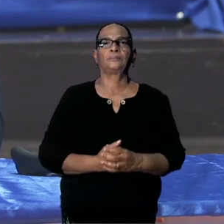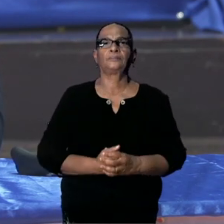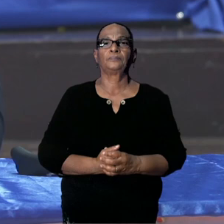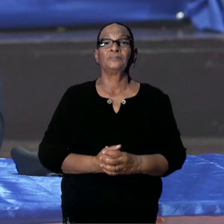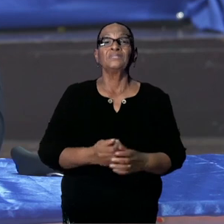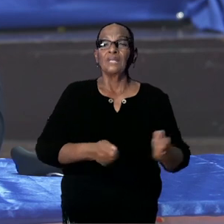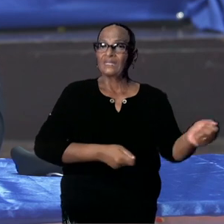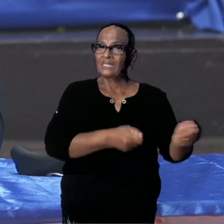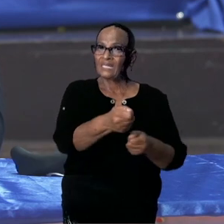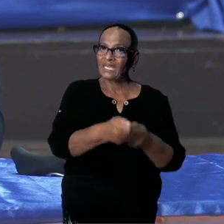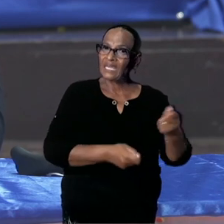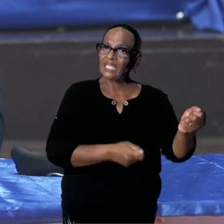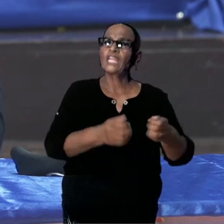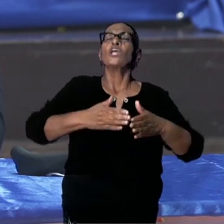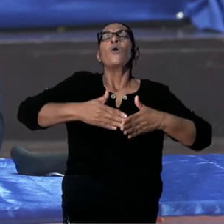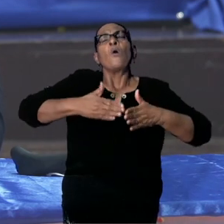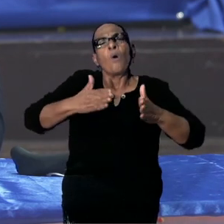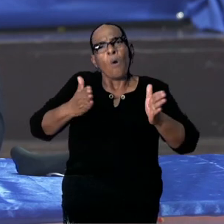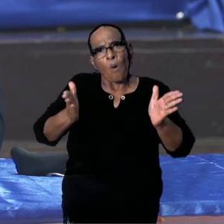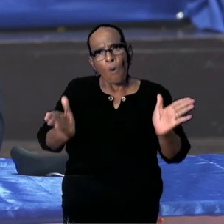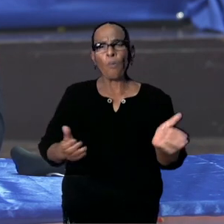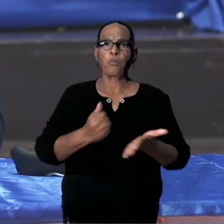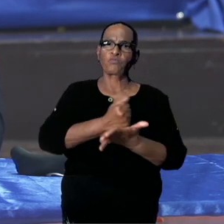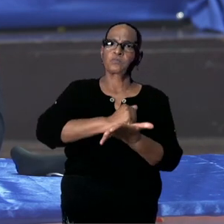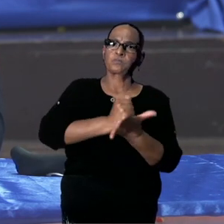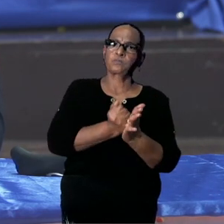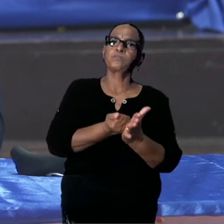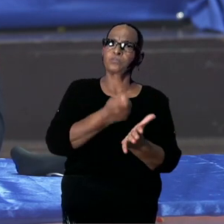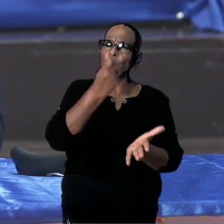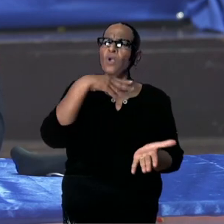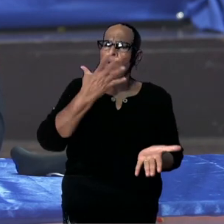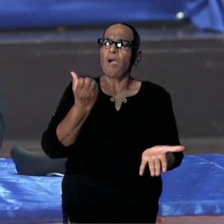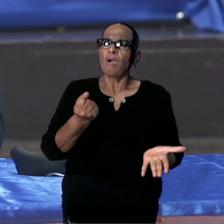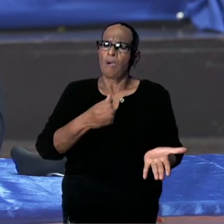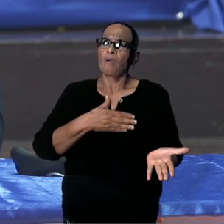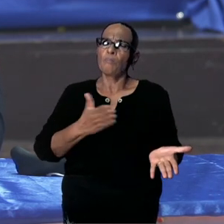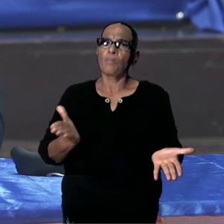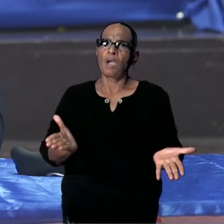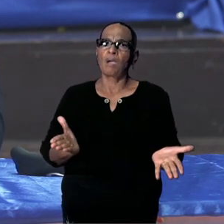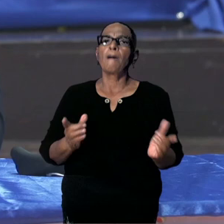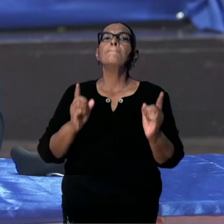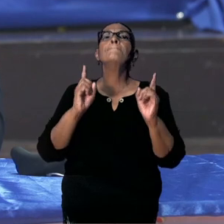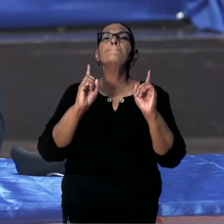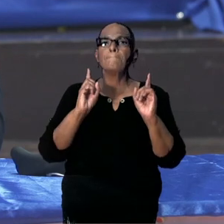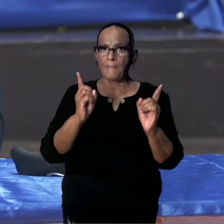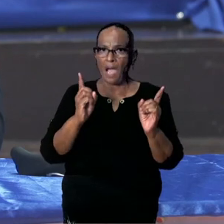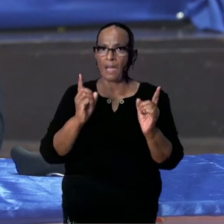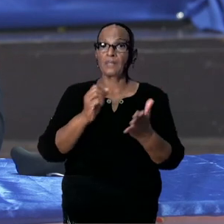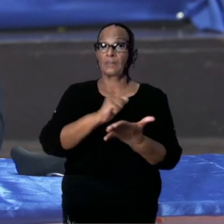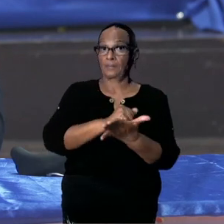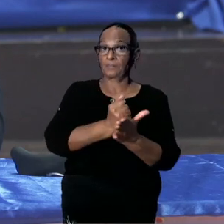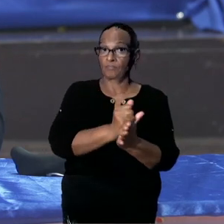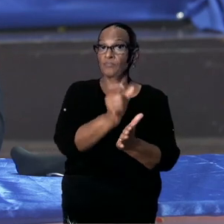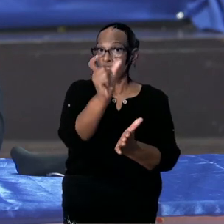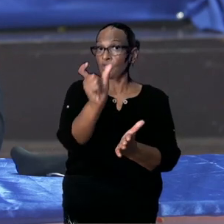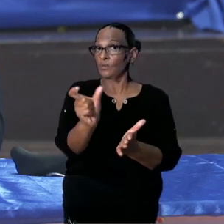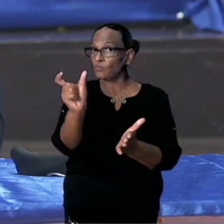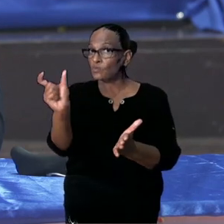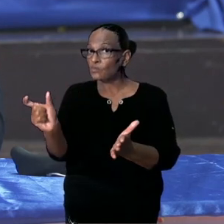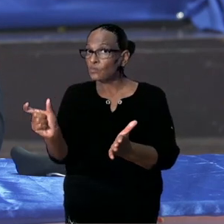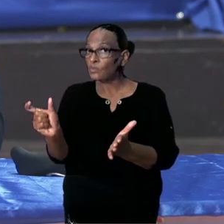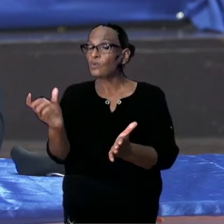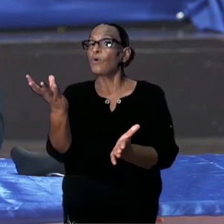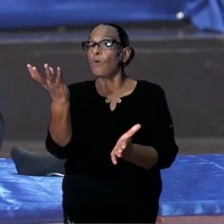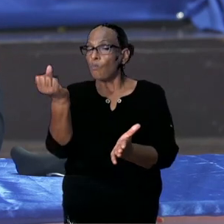Dat de regering open staat voor traditionele geniezing. Maar de beoefenaars van de traditionele geniezing. Moeten ook bereid